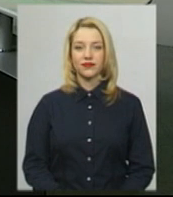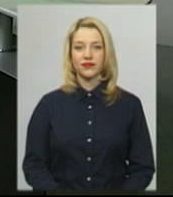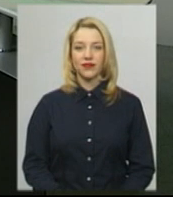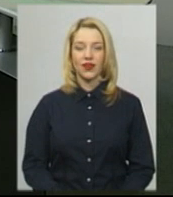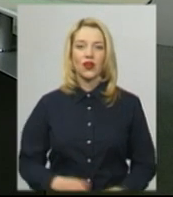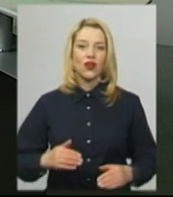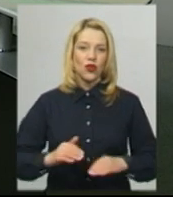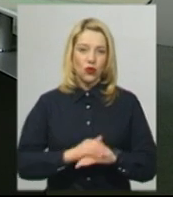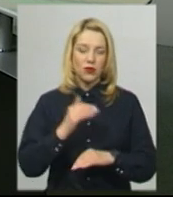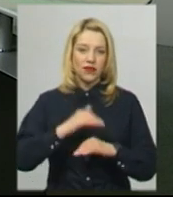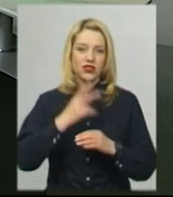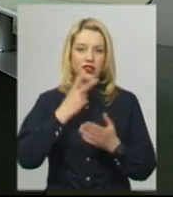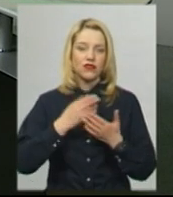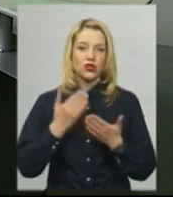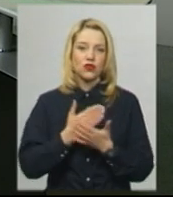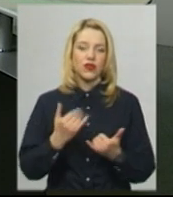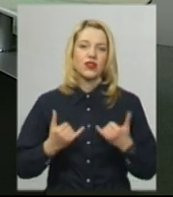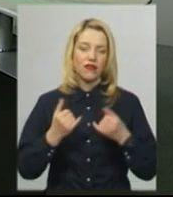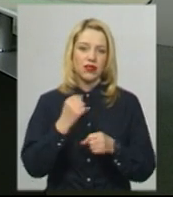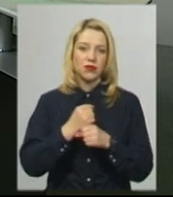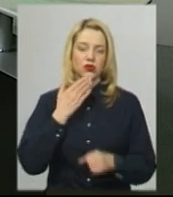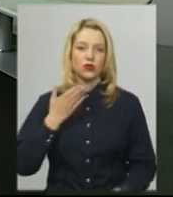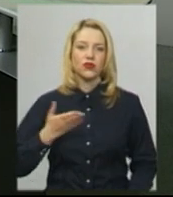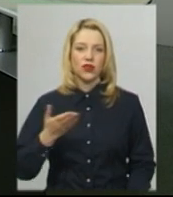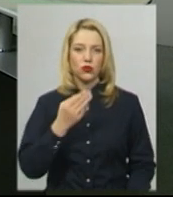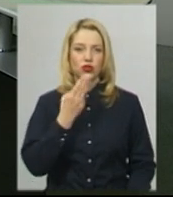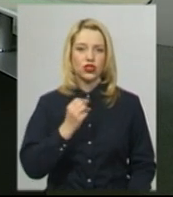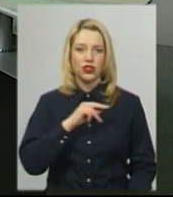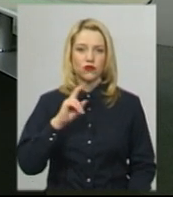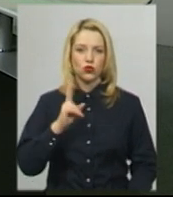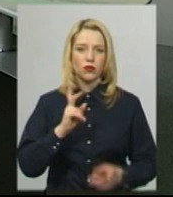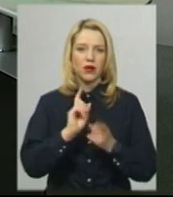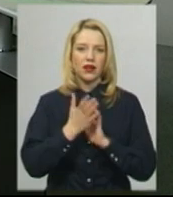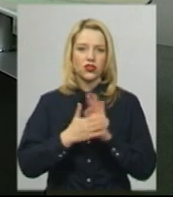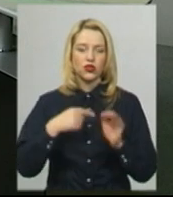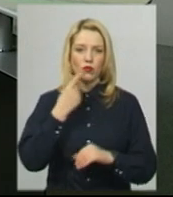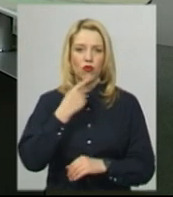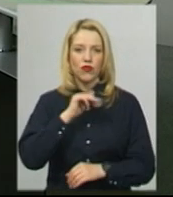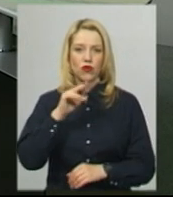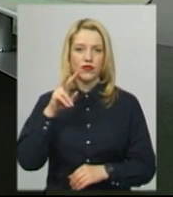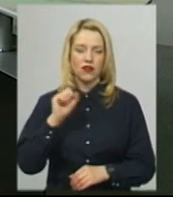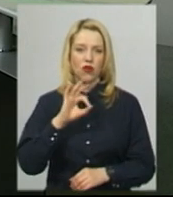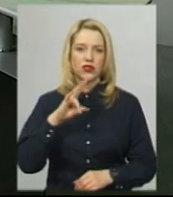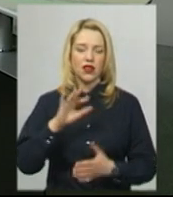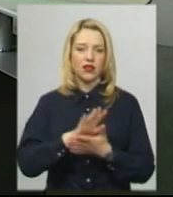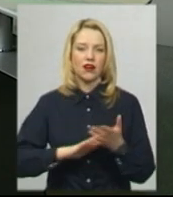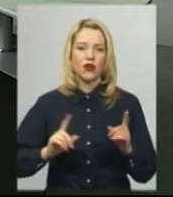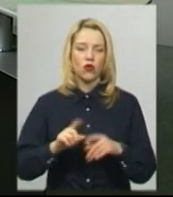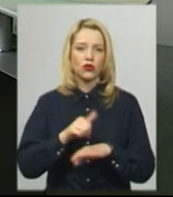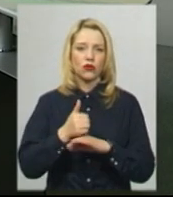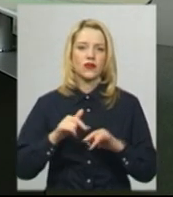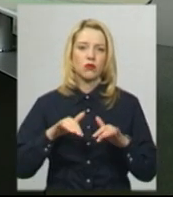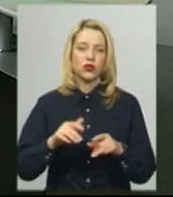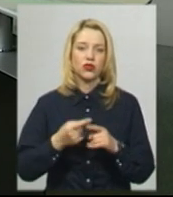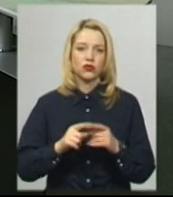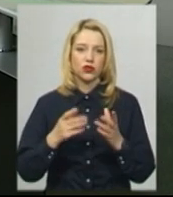Доброго вечора, ви дивитесь новини. У студії для вас працюють ведуча Катерина Шевчук, на жест умову перекладає Оксана Фіновська. Далі коротко про головні